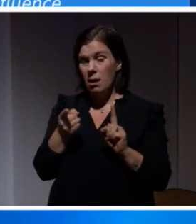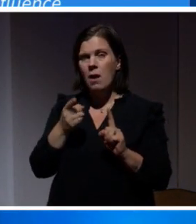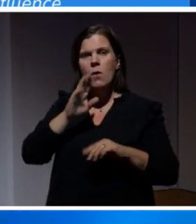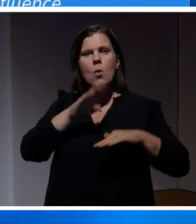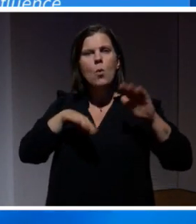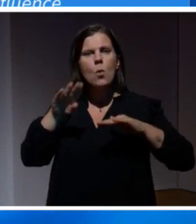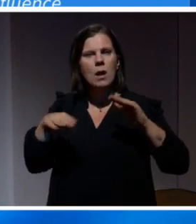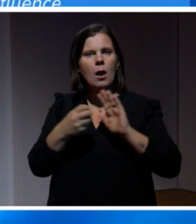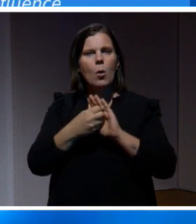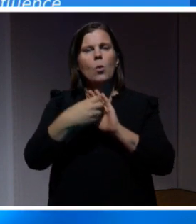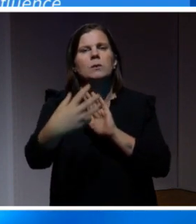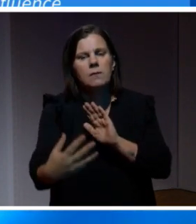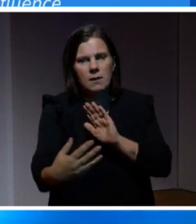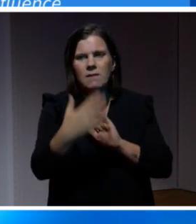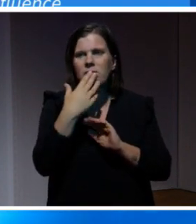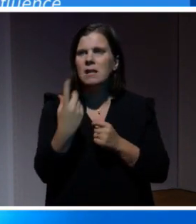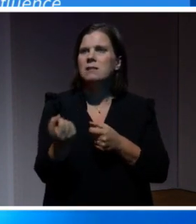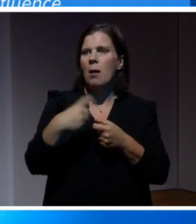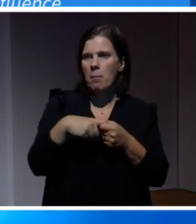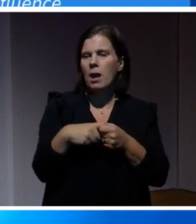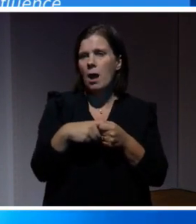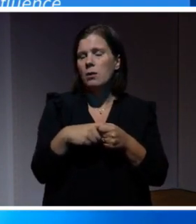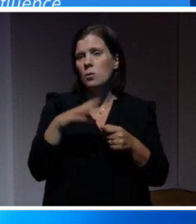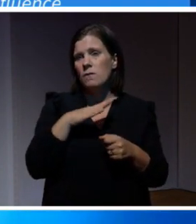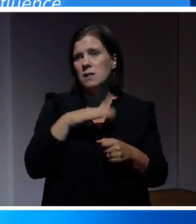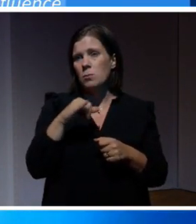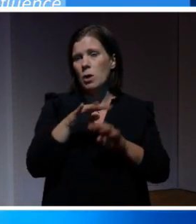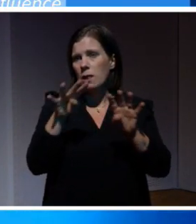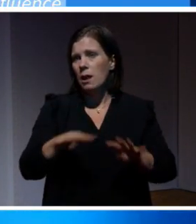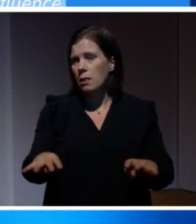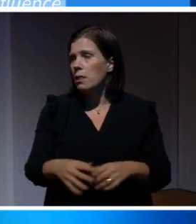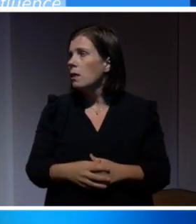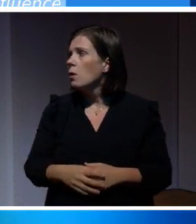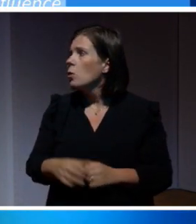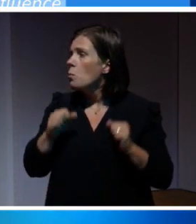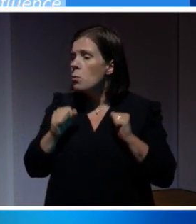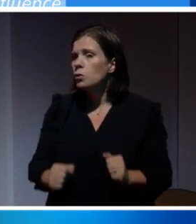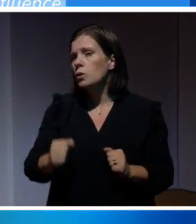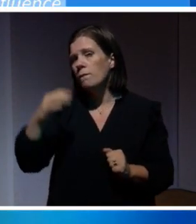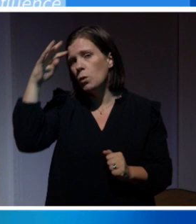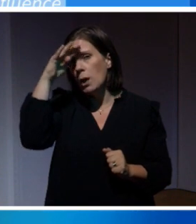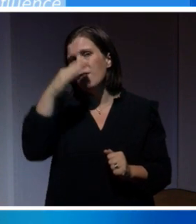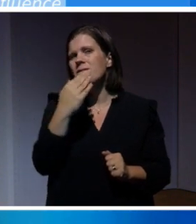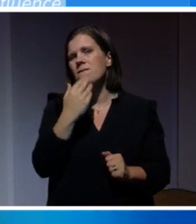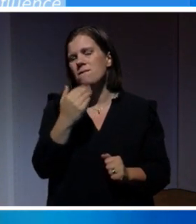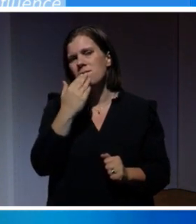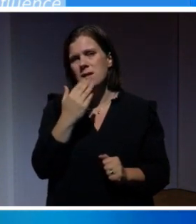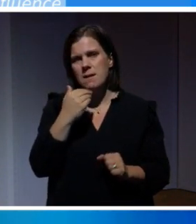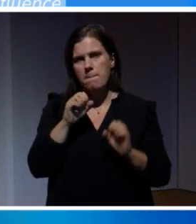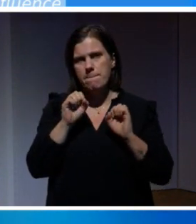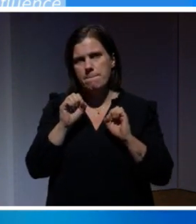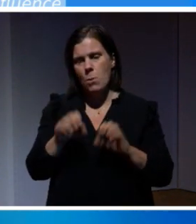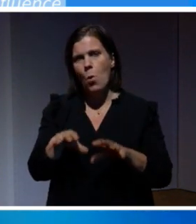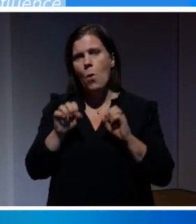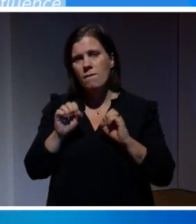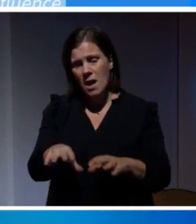olika typer av konsekvenser, beroende på vilket sammanhang man befinner sig i. Och sen måste man fundera över, vilken sorts påverkan